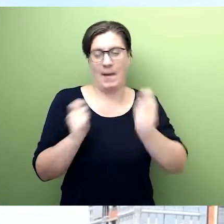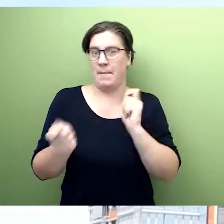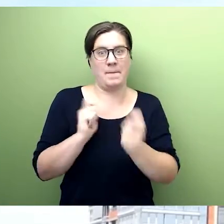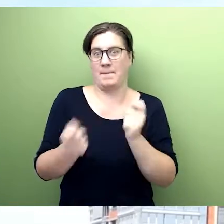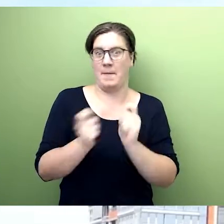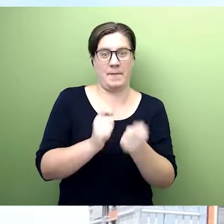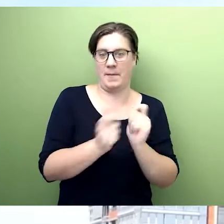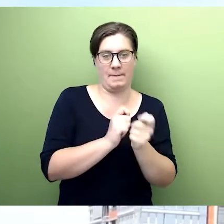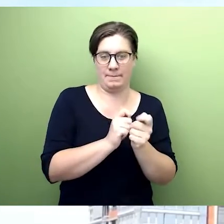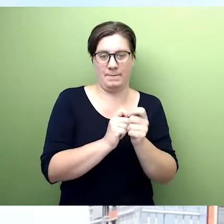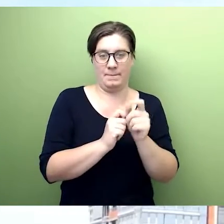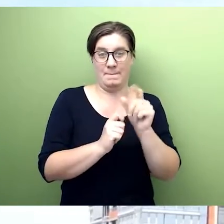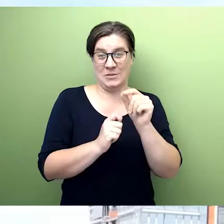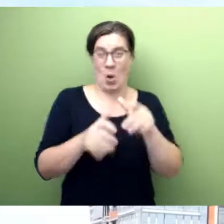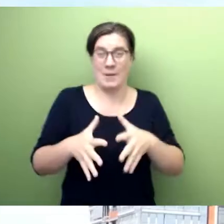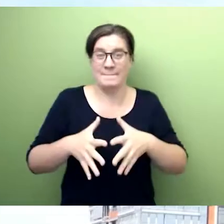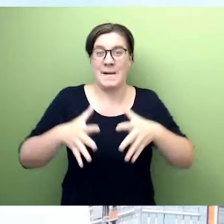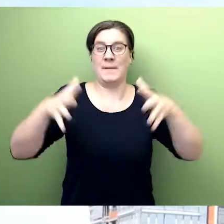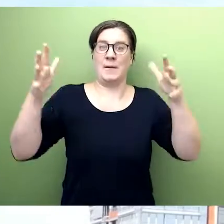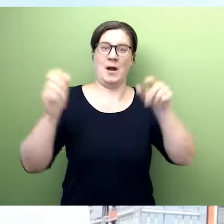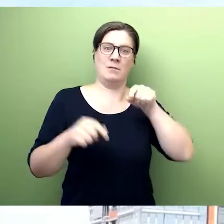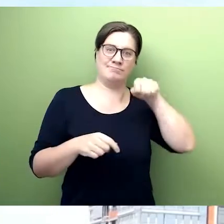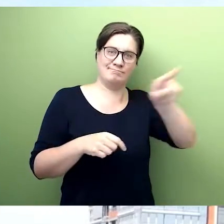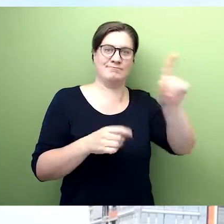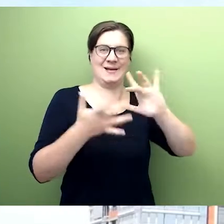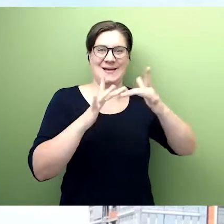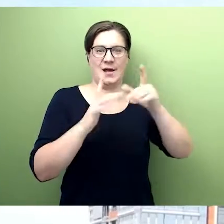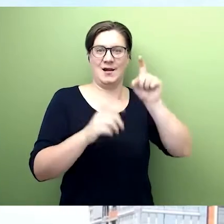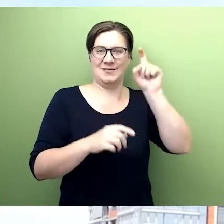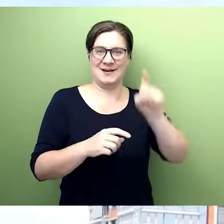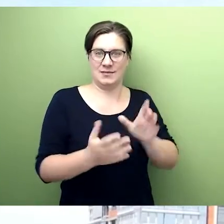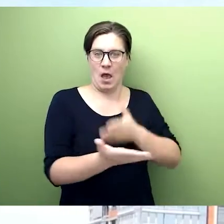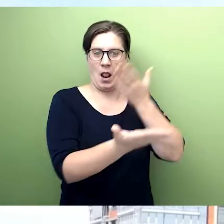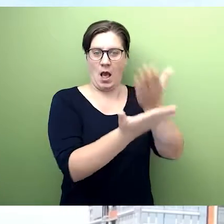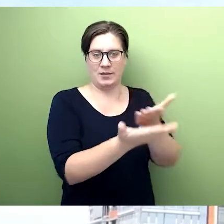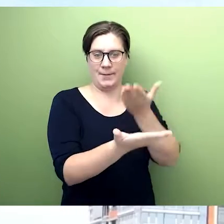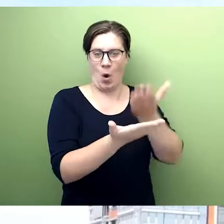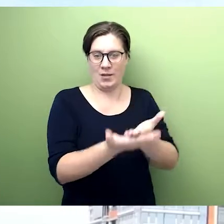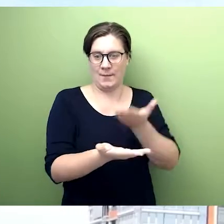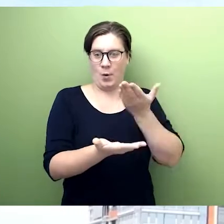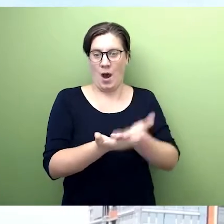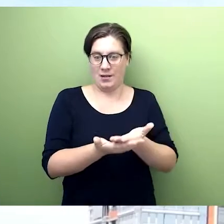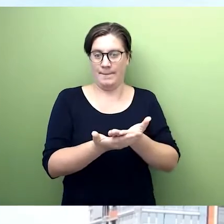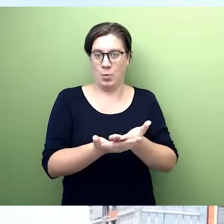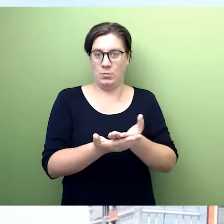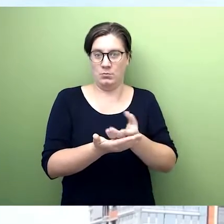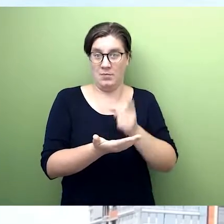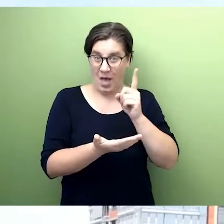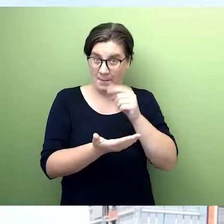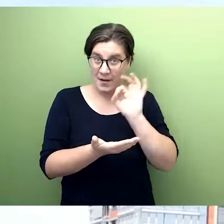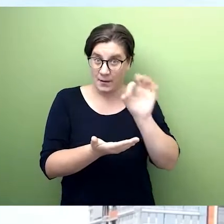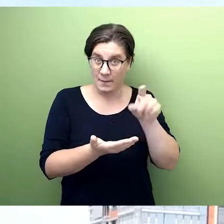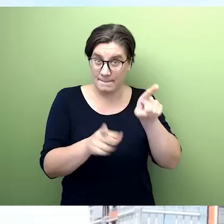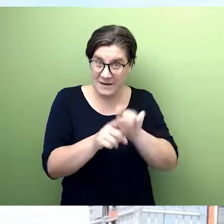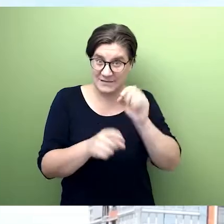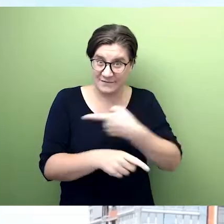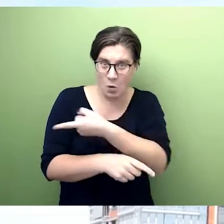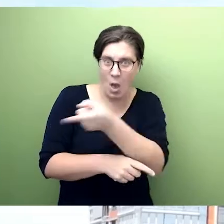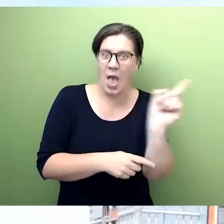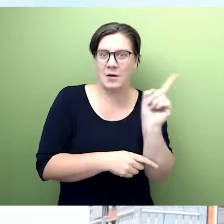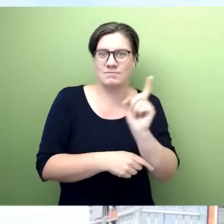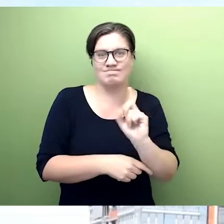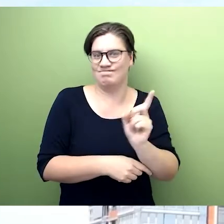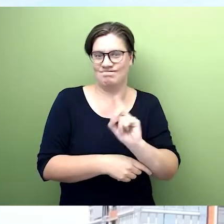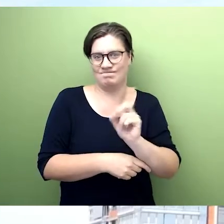geworden. Aber nicht jeder Mensch konnte diese Angebote nutzen. Menschen mit Behinderung wurden oft